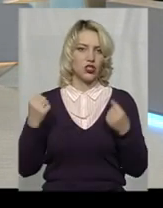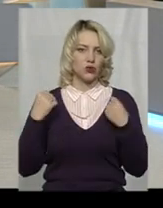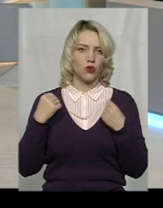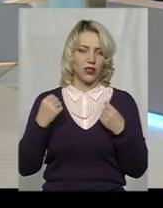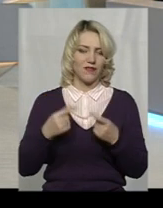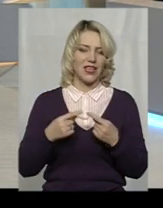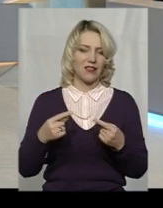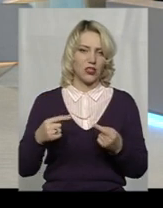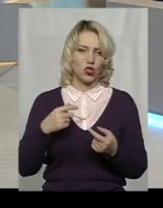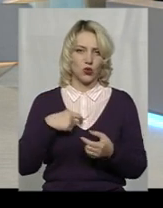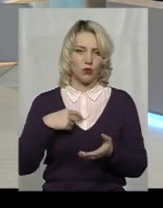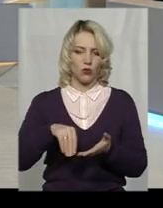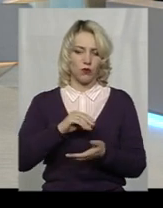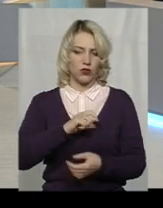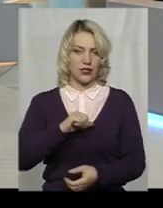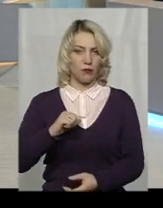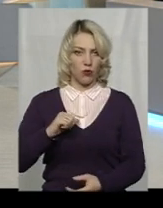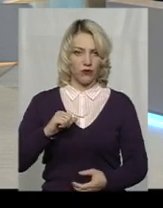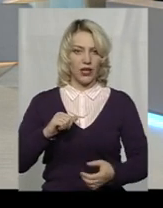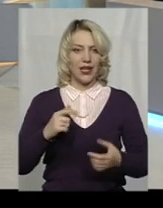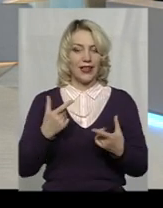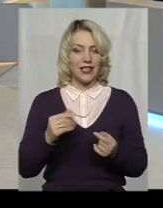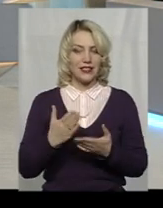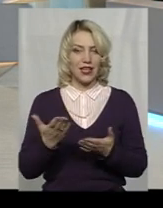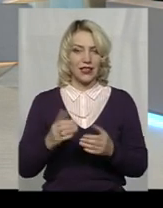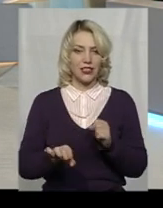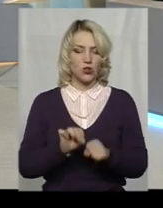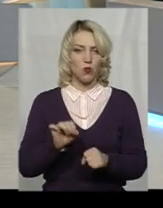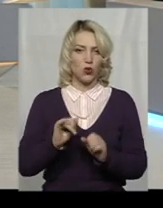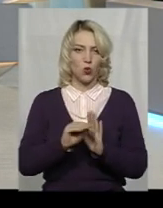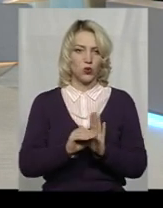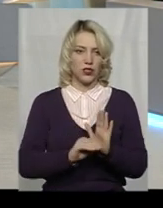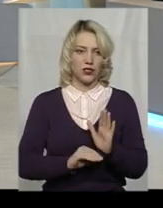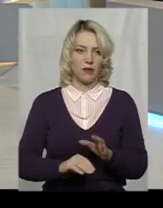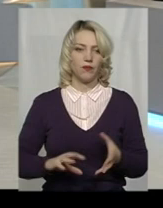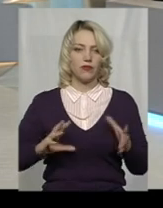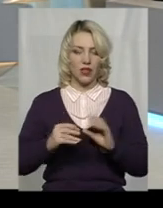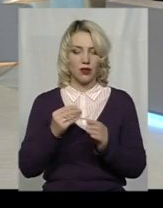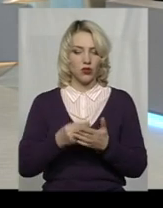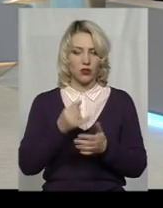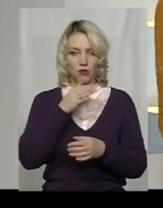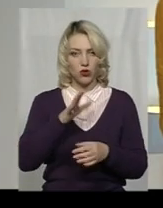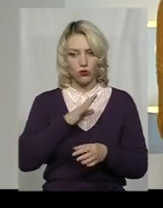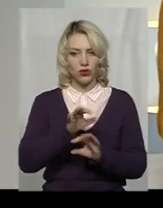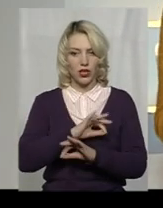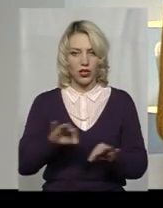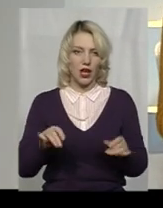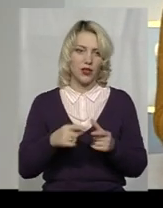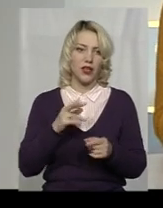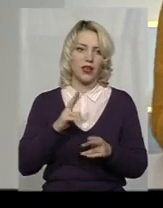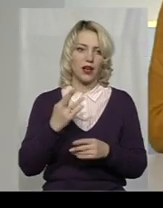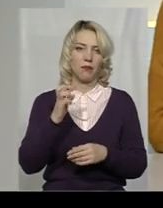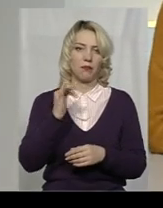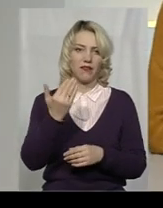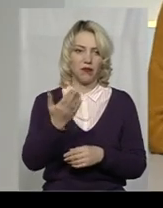собі закуповують самостійно. Тобто, десь є якісь збої в системі. Взагалі, бюджет не може бути ідеальним? Чи яким би ви бачили